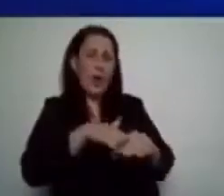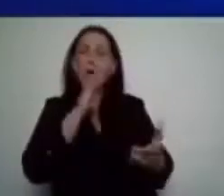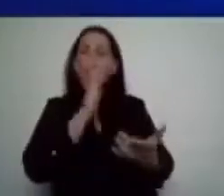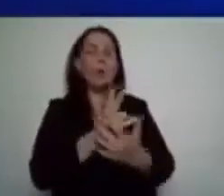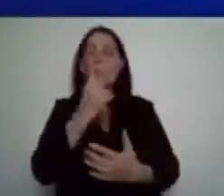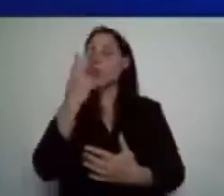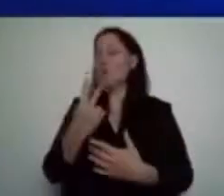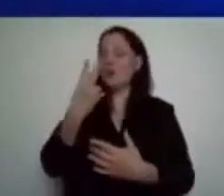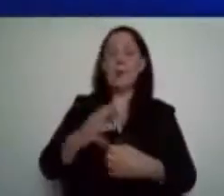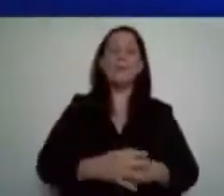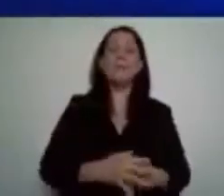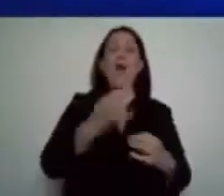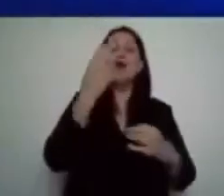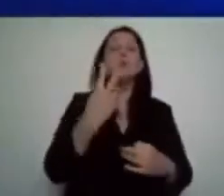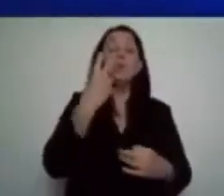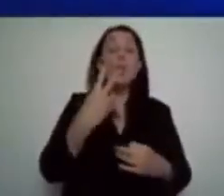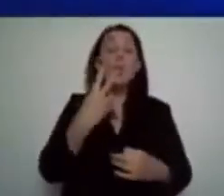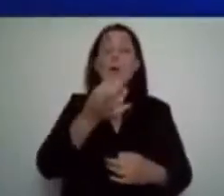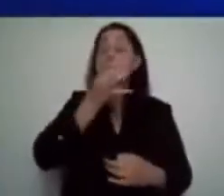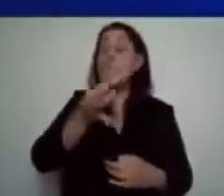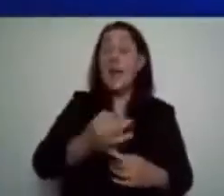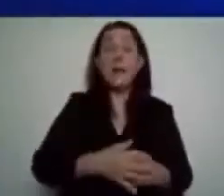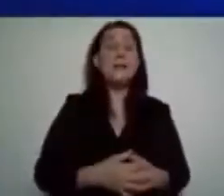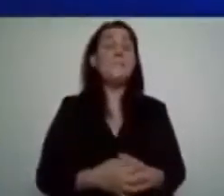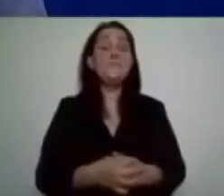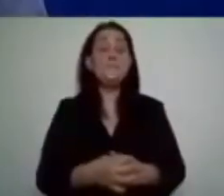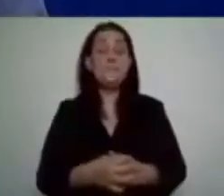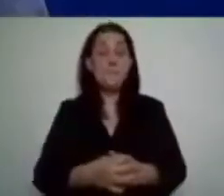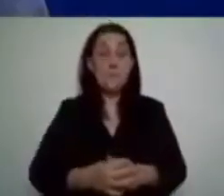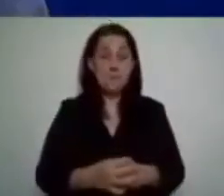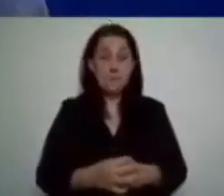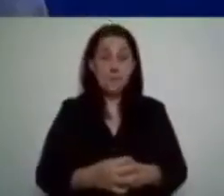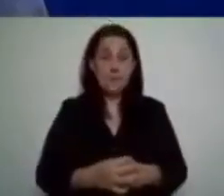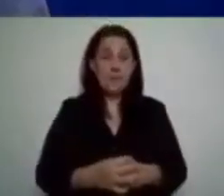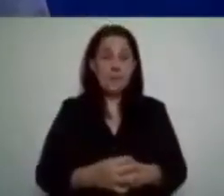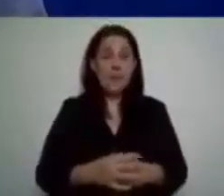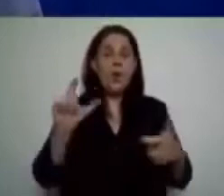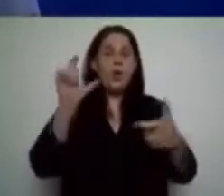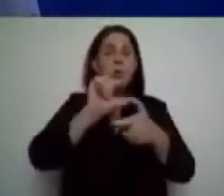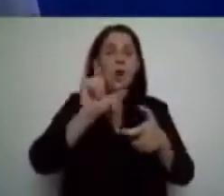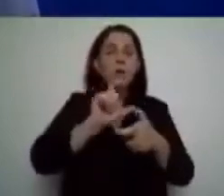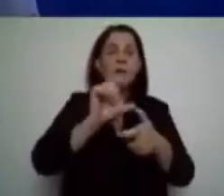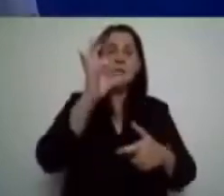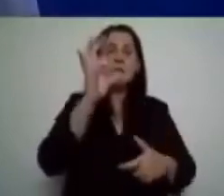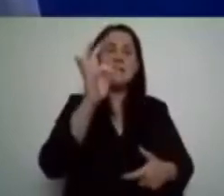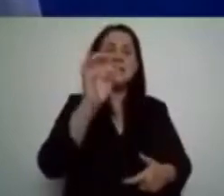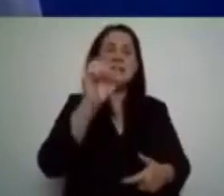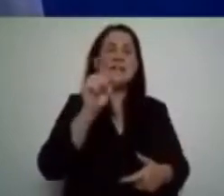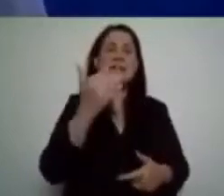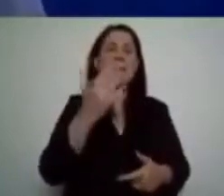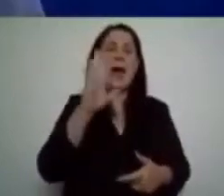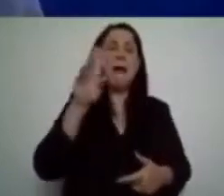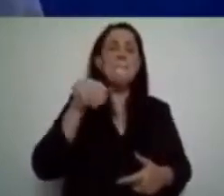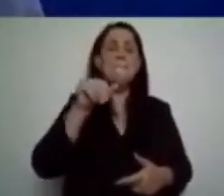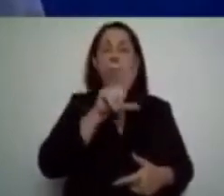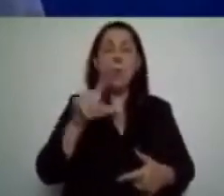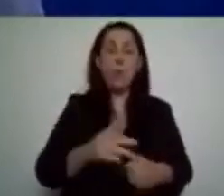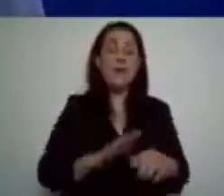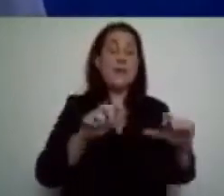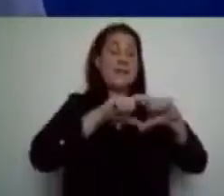I teraz drugie pytanie, szanowny panie kandydacie, konwencja stambulska, Senat, w którym większość mają